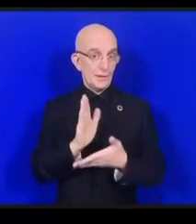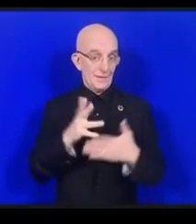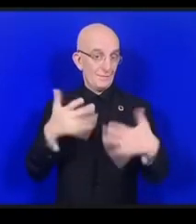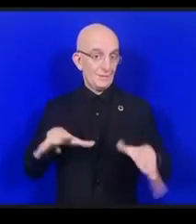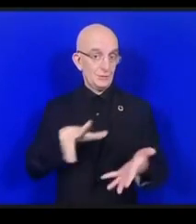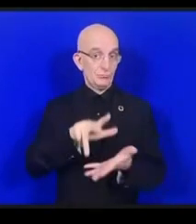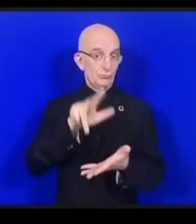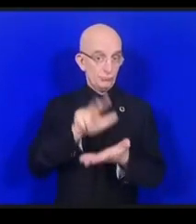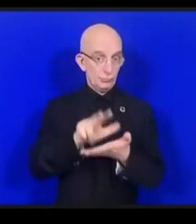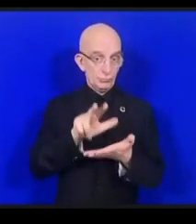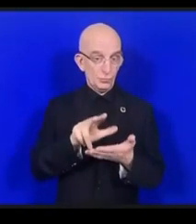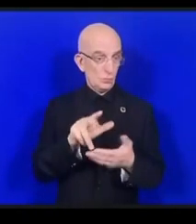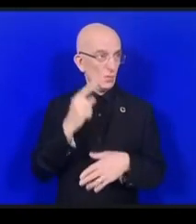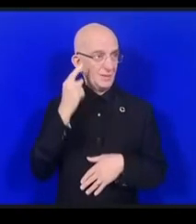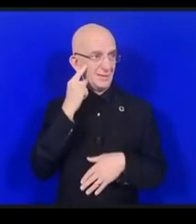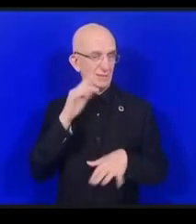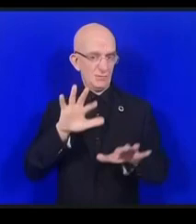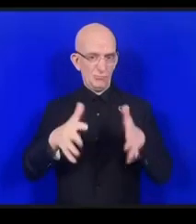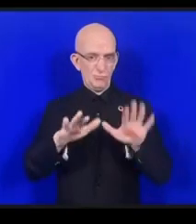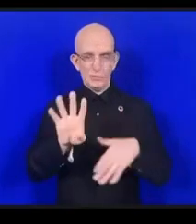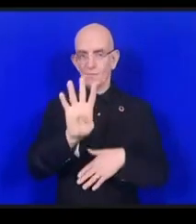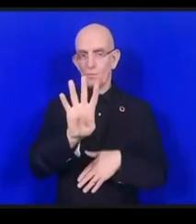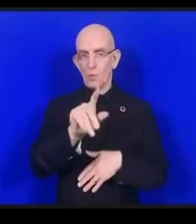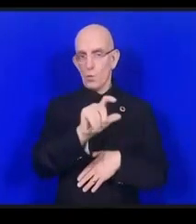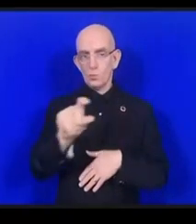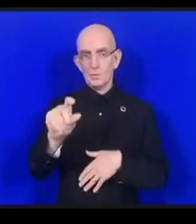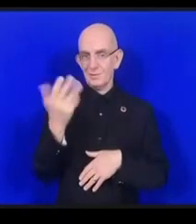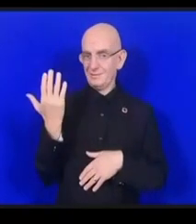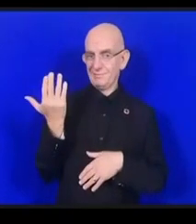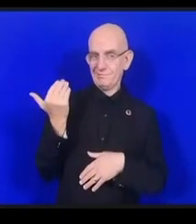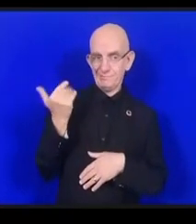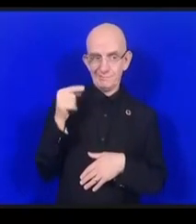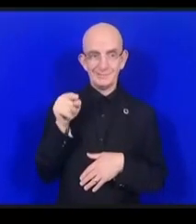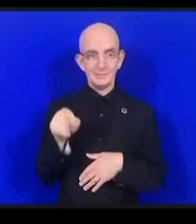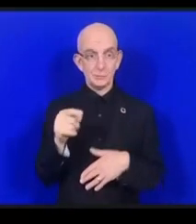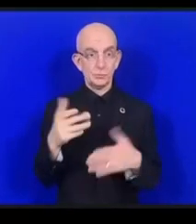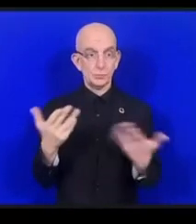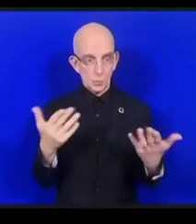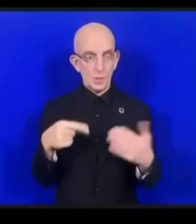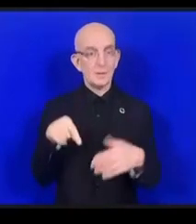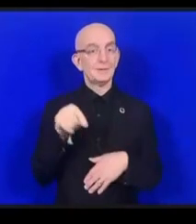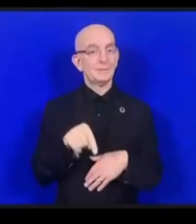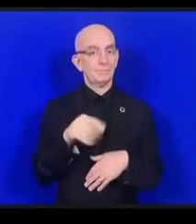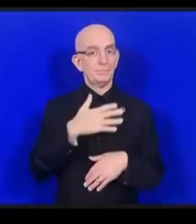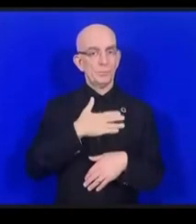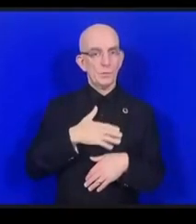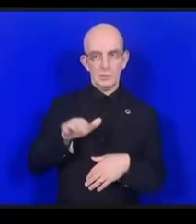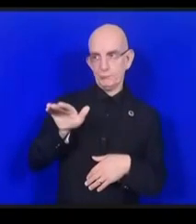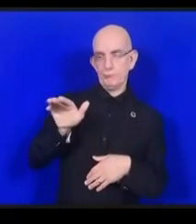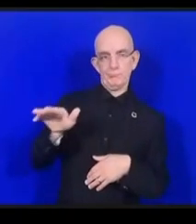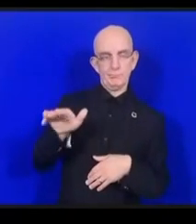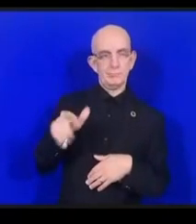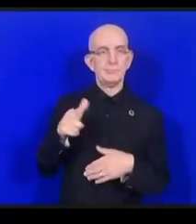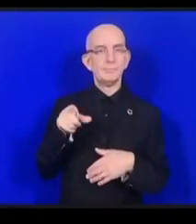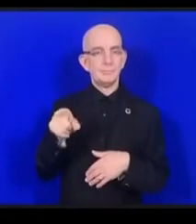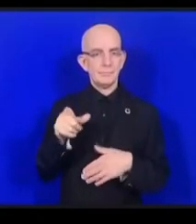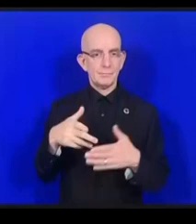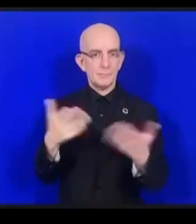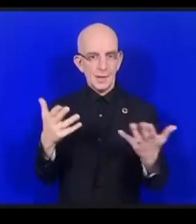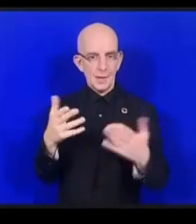m'adresser à la coalition dynamique sur l'environnement vous étiez censé être dans la salle